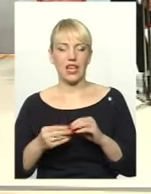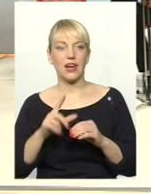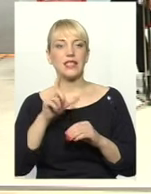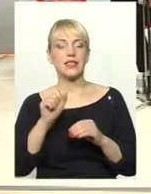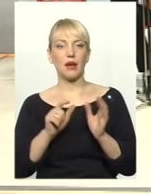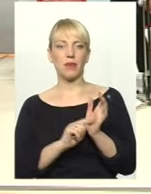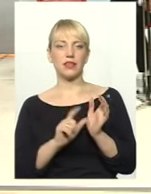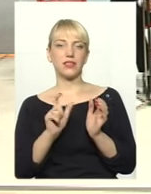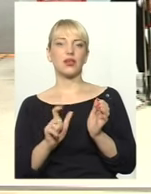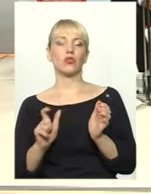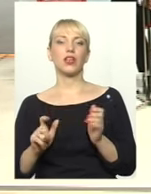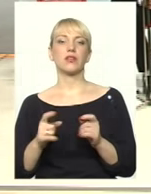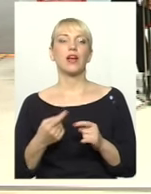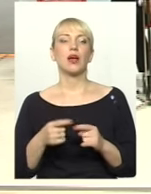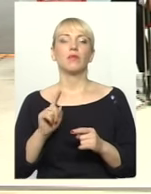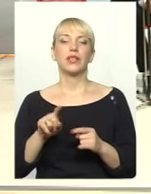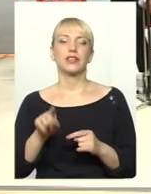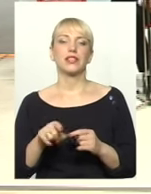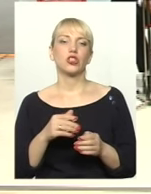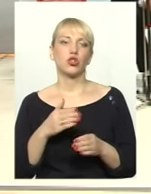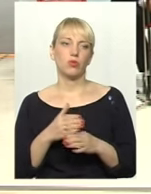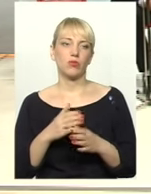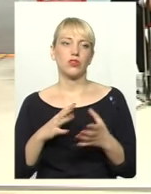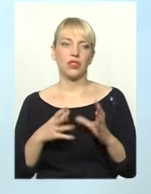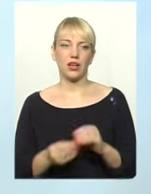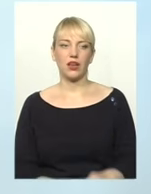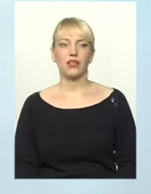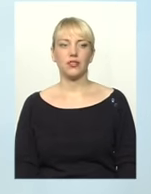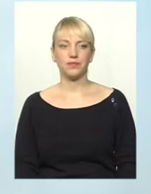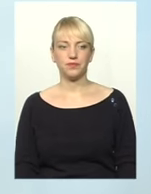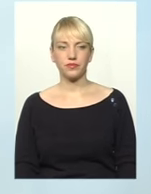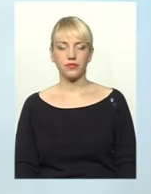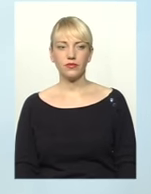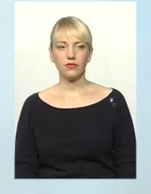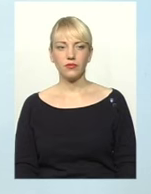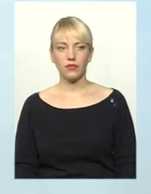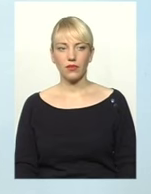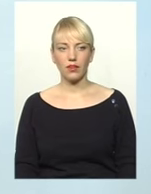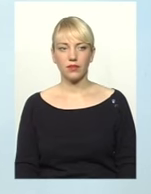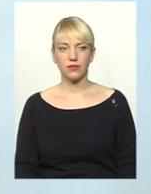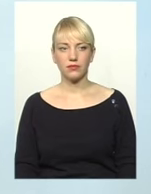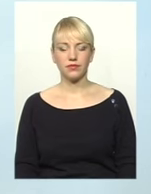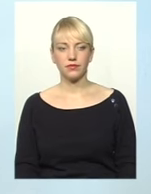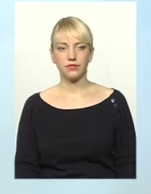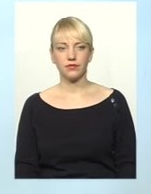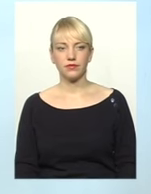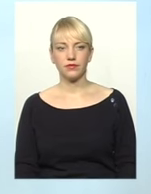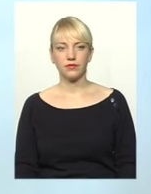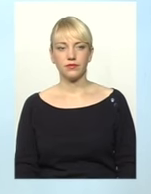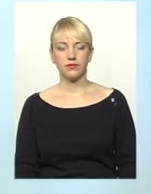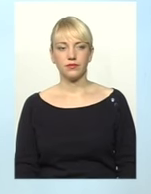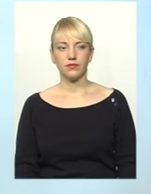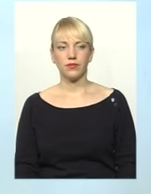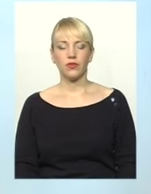пенсіонерів, то прийти до помозі нагально. Ну, в нас свого часу, начебто, була